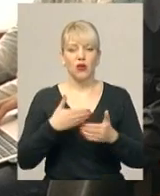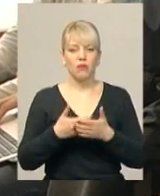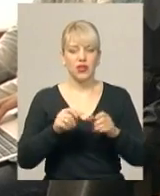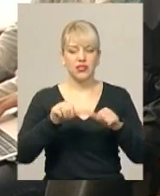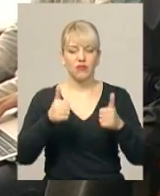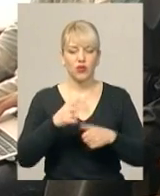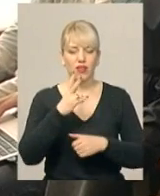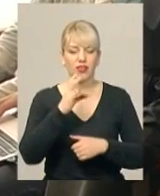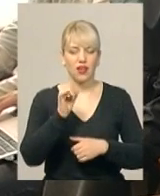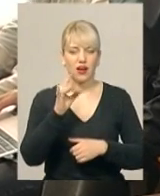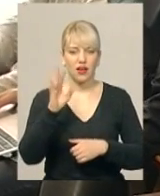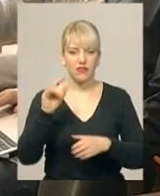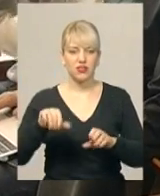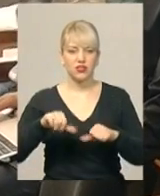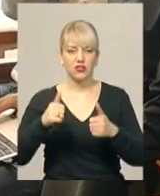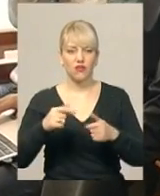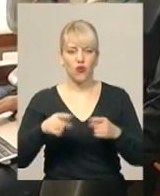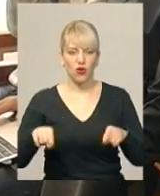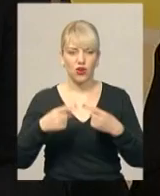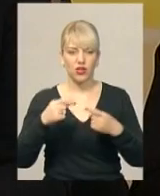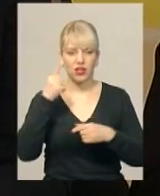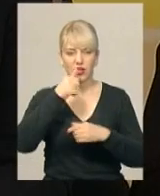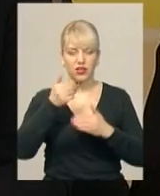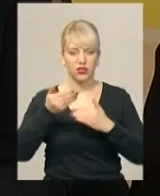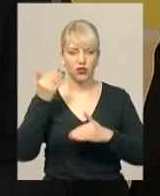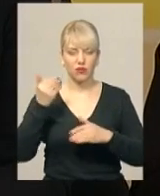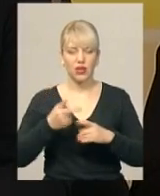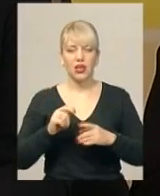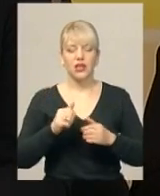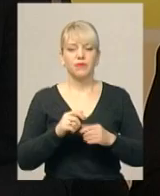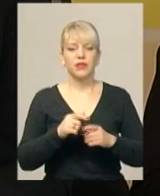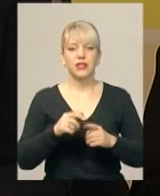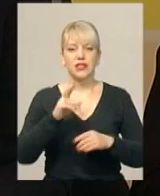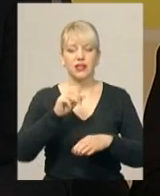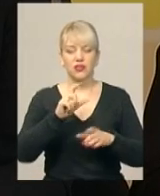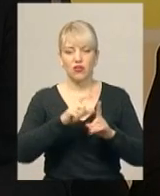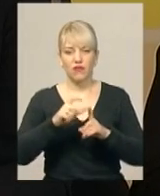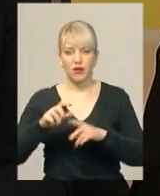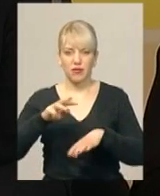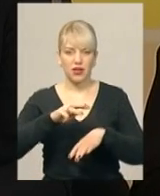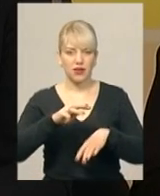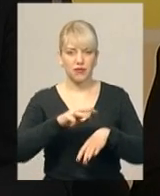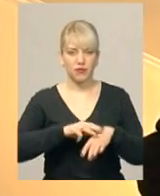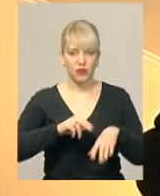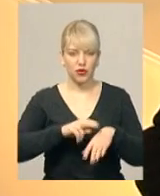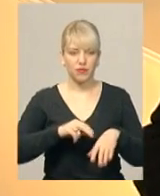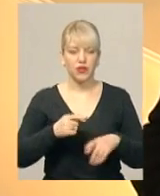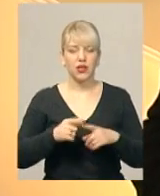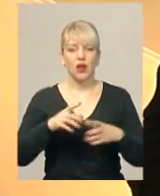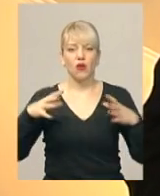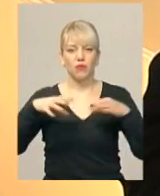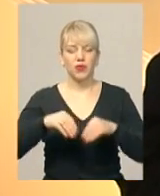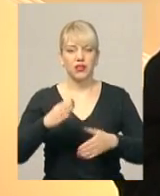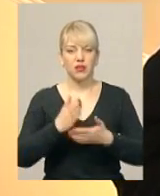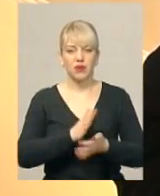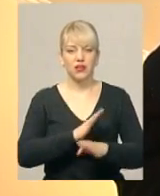тому за програмою обласної поліції «Сусідська взаємодопомога». За словами начальника відділу дільничних інспекторів області Вадима Беркова, об'єднання